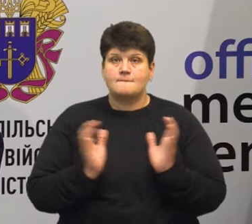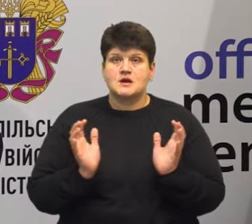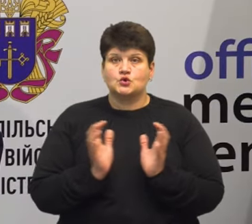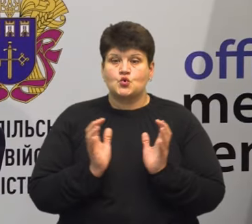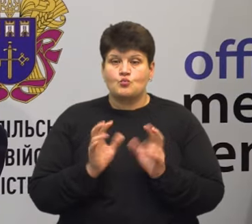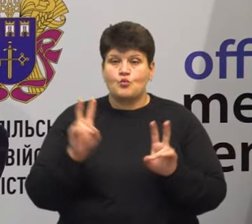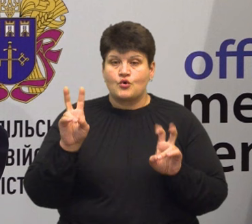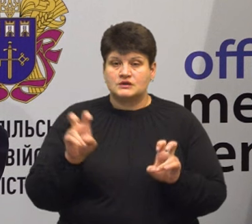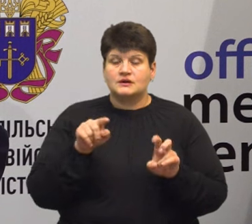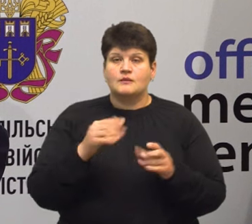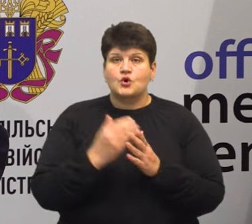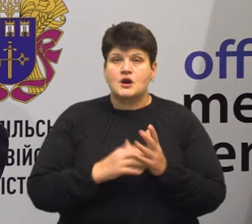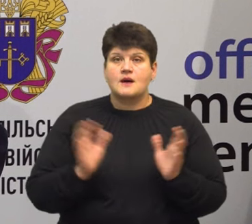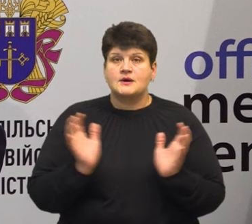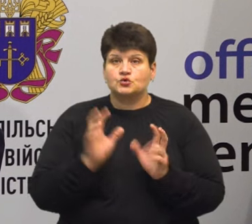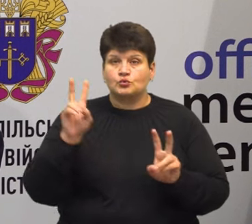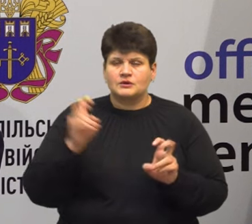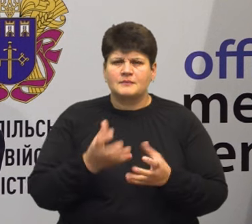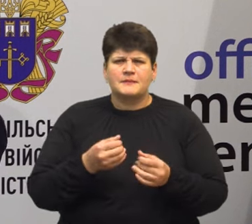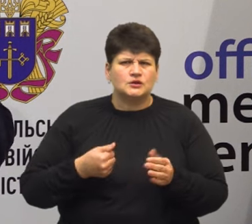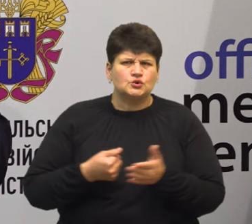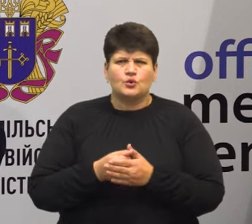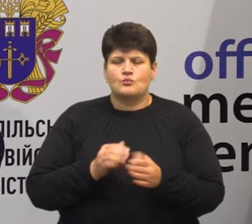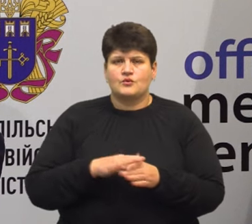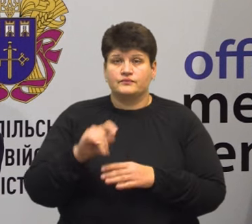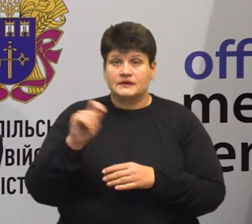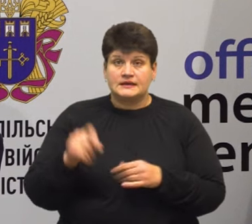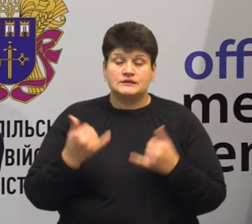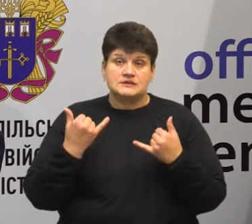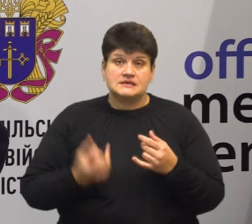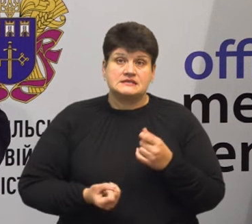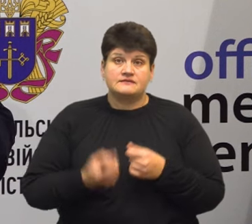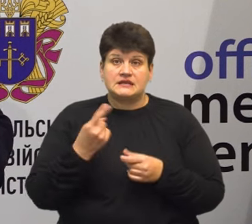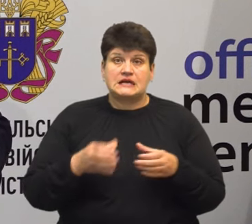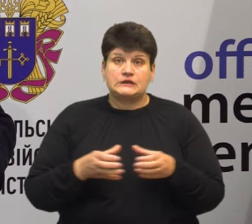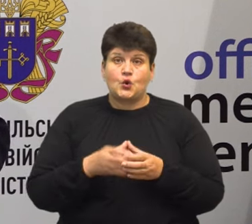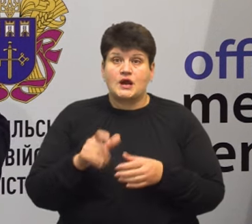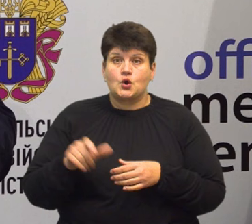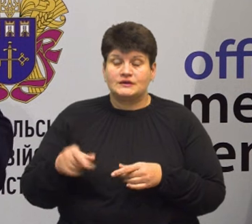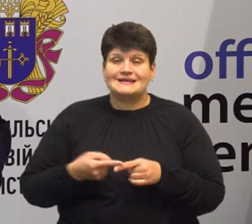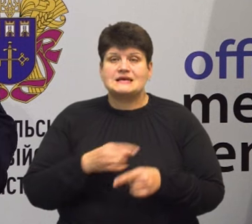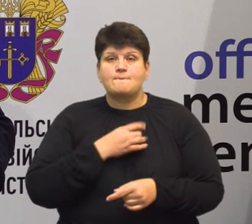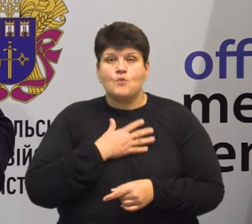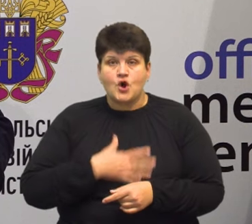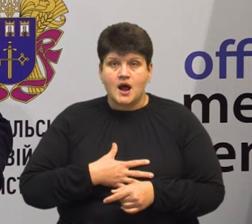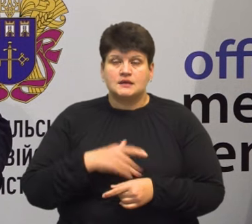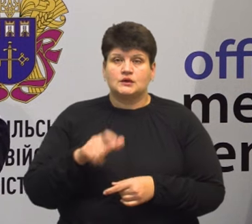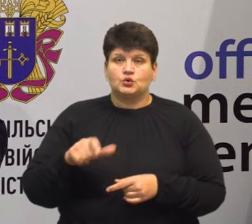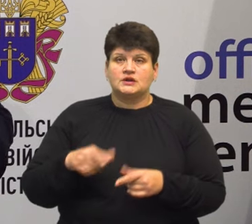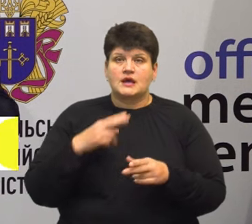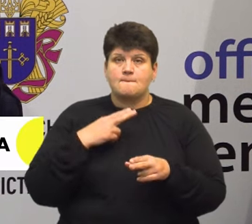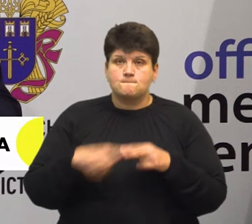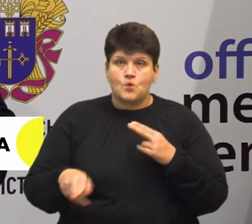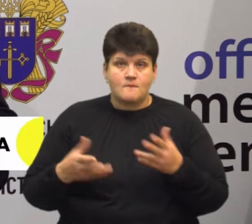приймалася ще до повномасштабного вторгнення, тому зараз у з'явилась категорія людей. Це і поранені, це люди, які пропали без